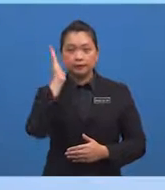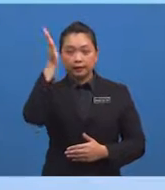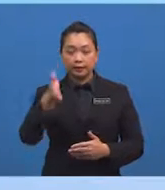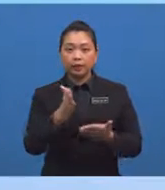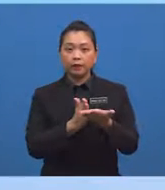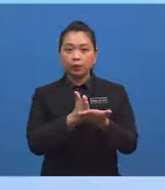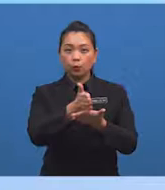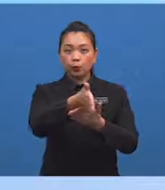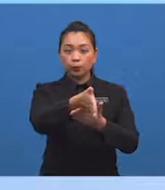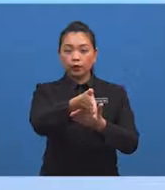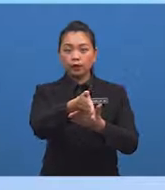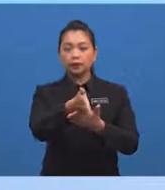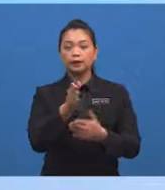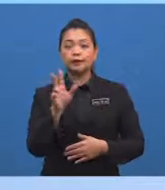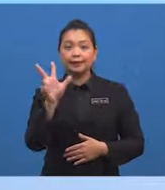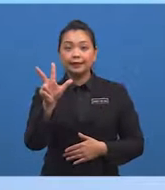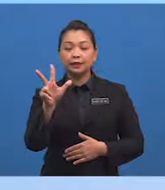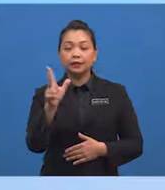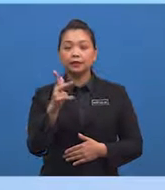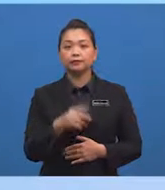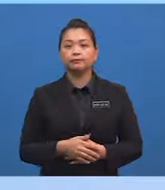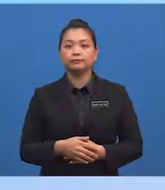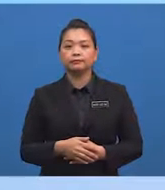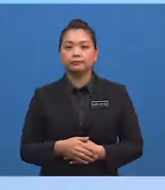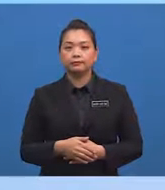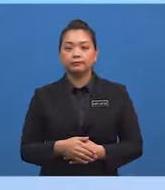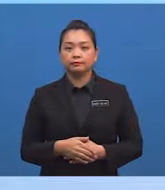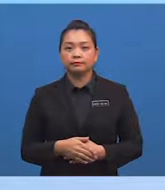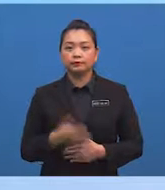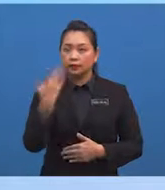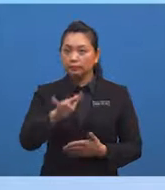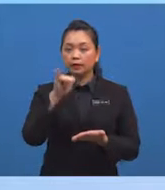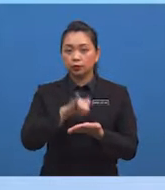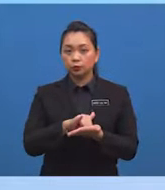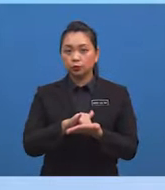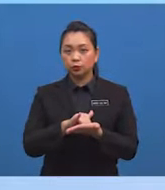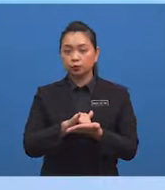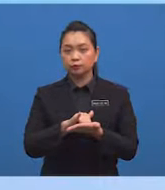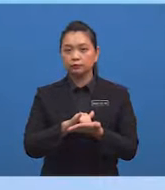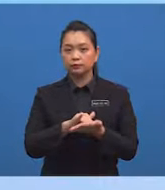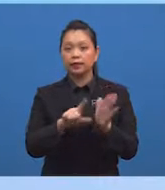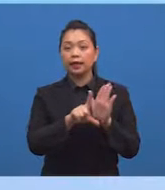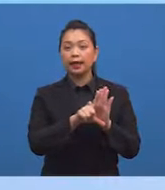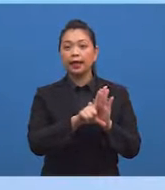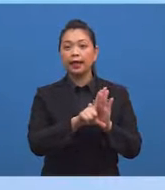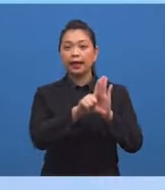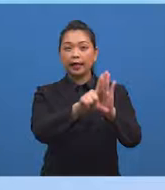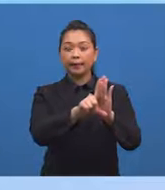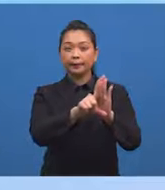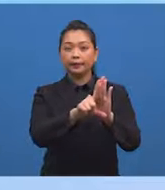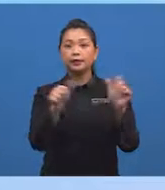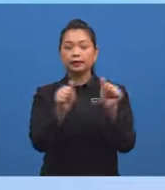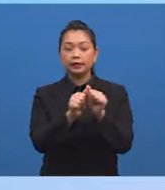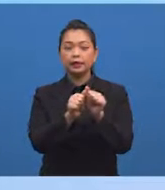garis berwarna ungu Itu menggunakan pembaris Seterusnya, label garis tersebut dengan